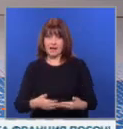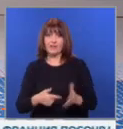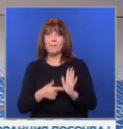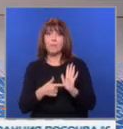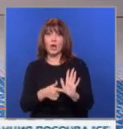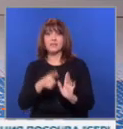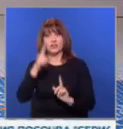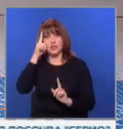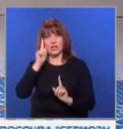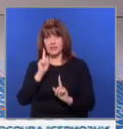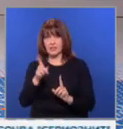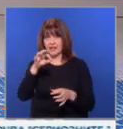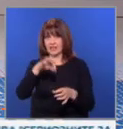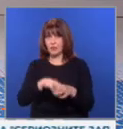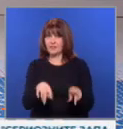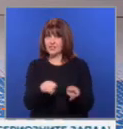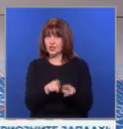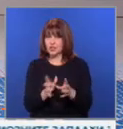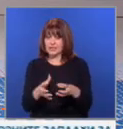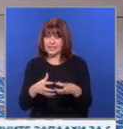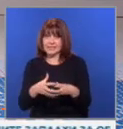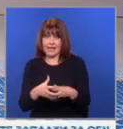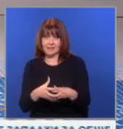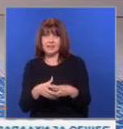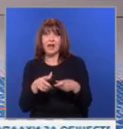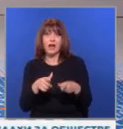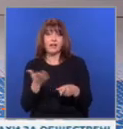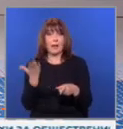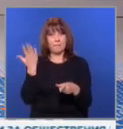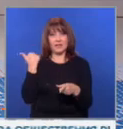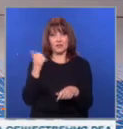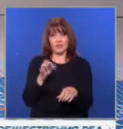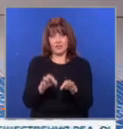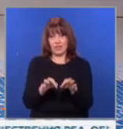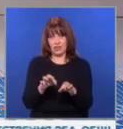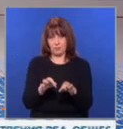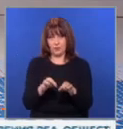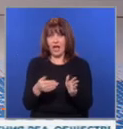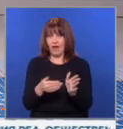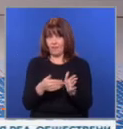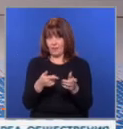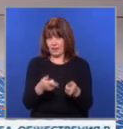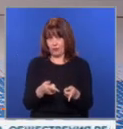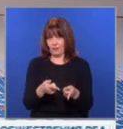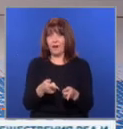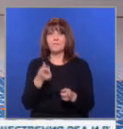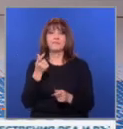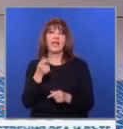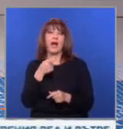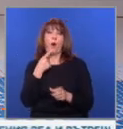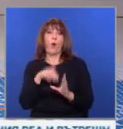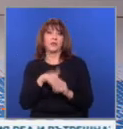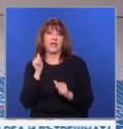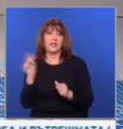че жената трябва да гласува в същата секция, в която упражнива правото си навод на предходните парламентарни избори. Въпреки това от Оег Варна